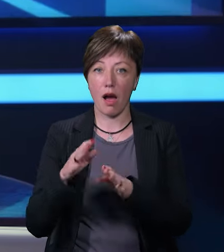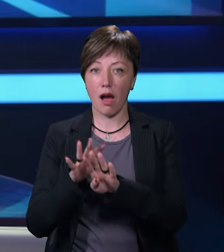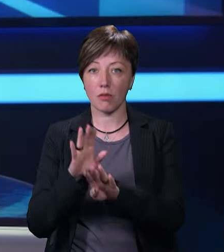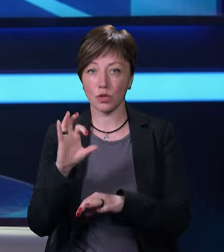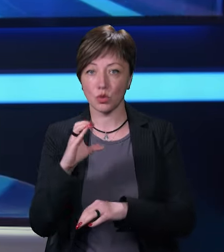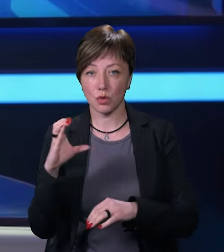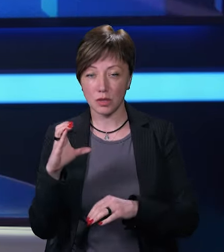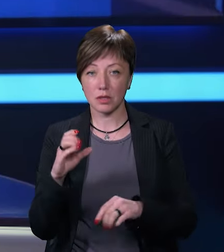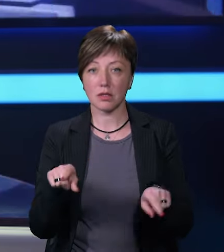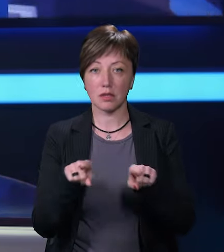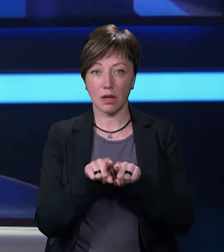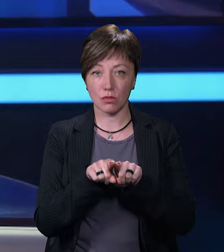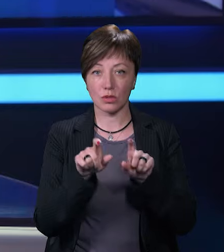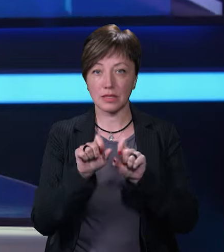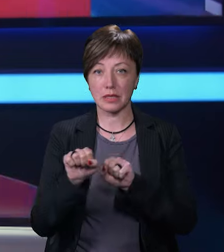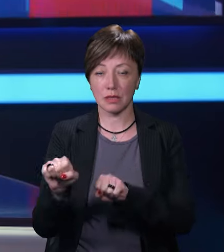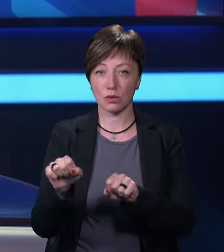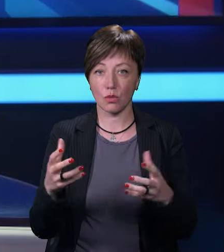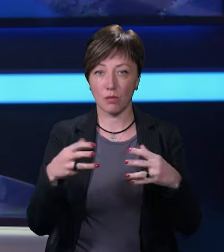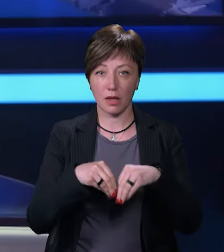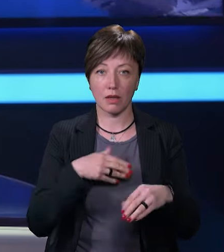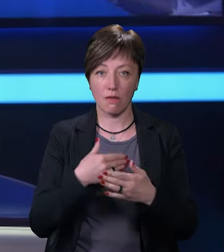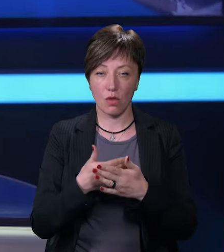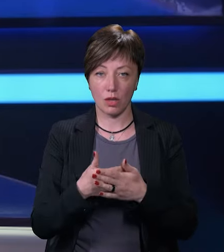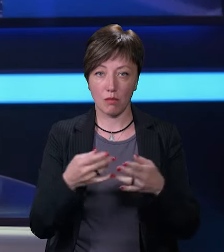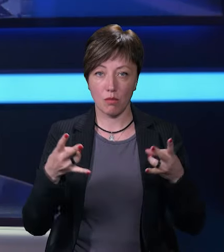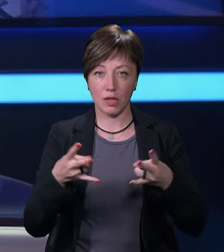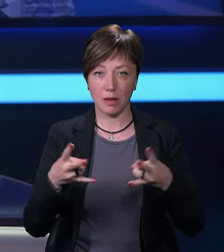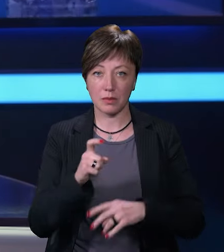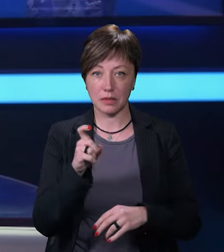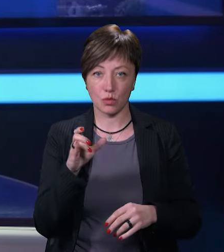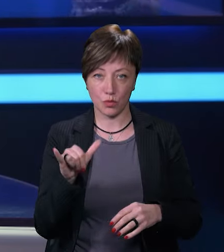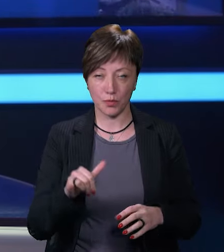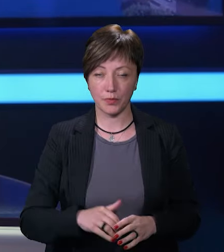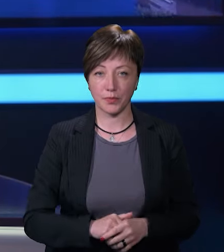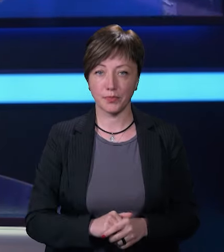Хмельницький», а також в захист об'єднання волонтерів на потреби захисників.